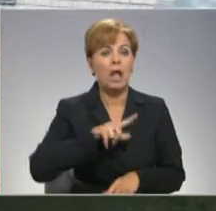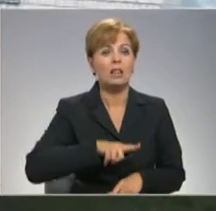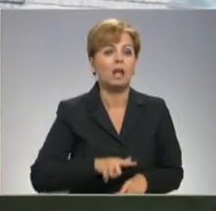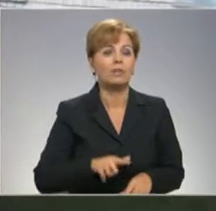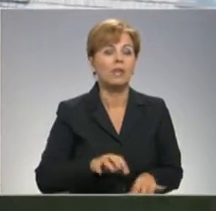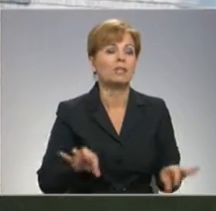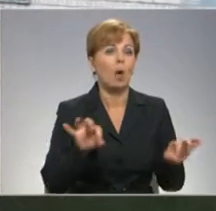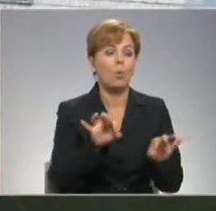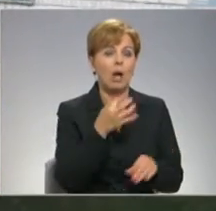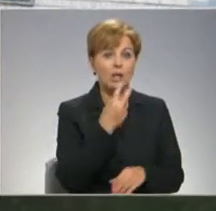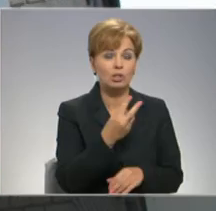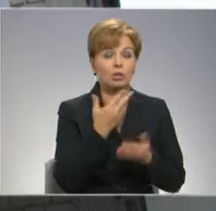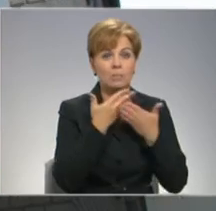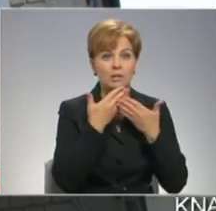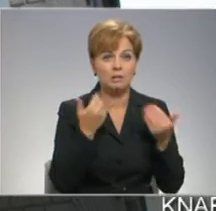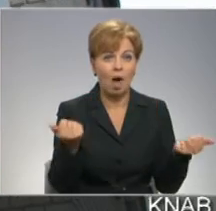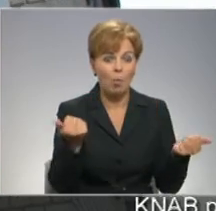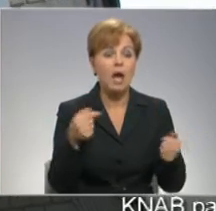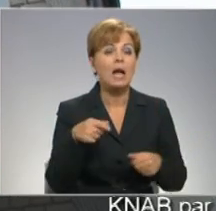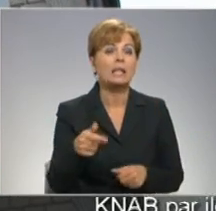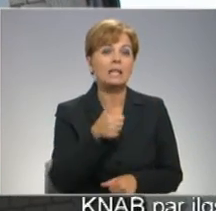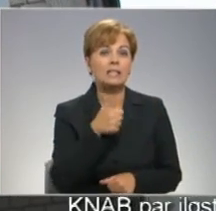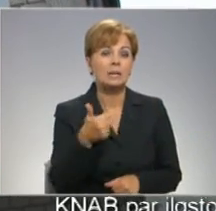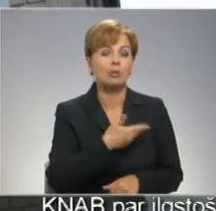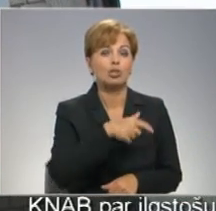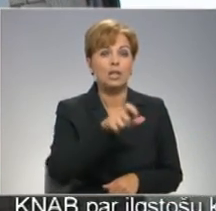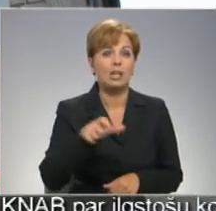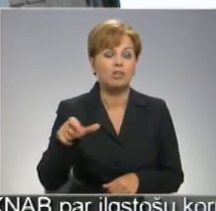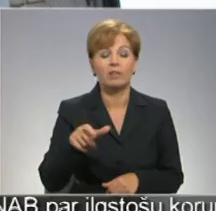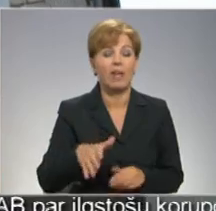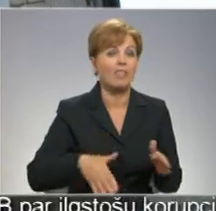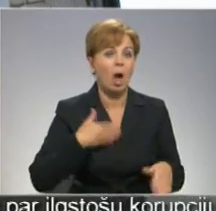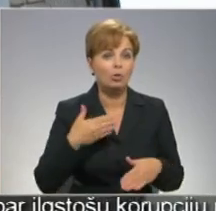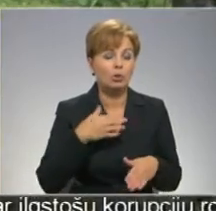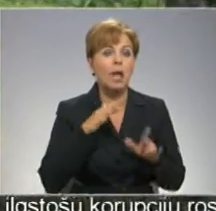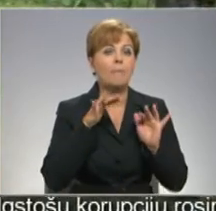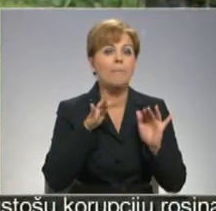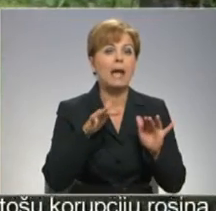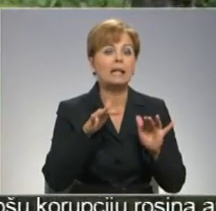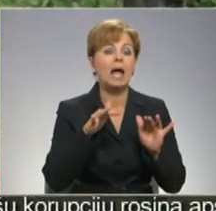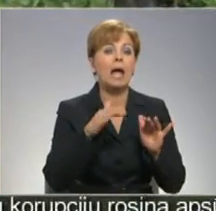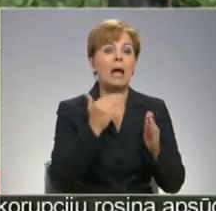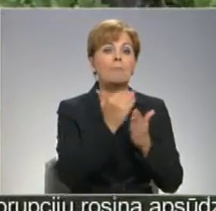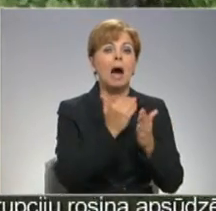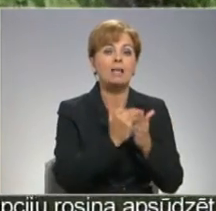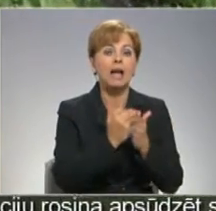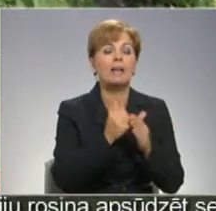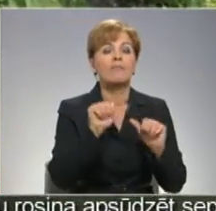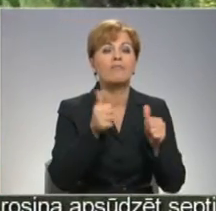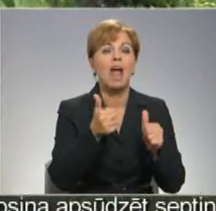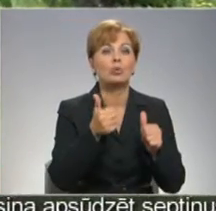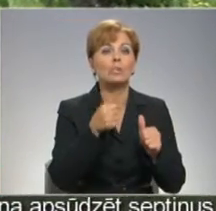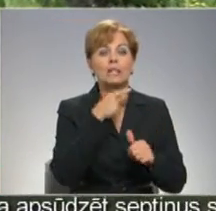neko neskatāmies. Nav. Un tas īpašie dzīvotājs neizsatrauc. Viņi meklē pārraidis, kas veidotas Krievu valodā.